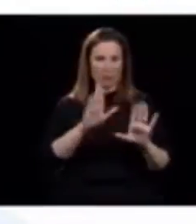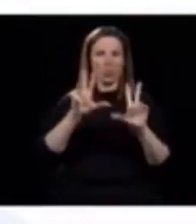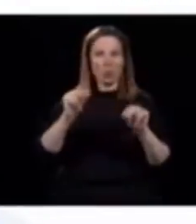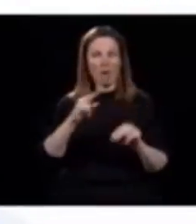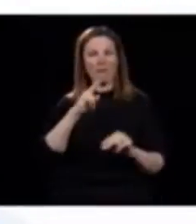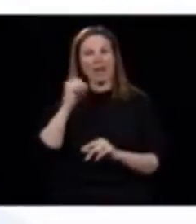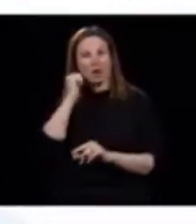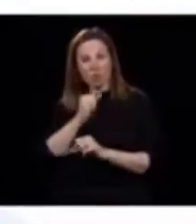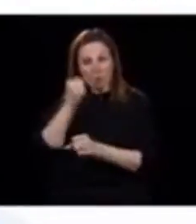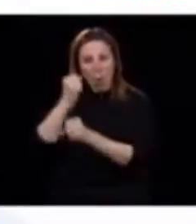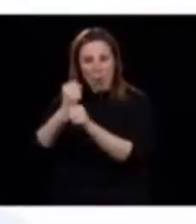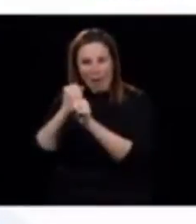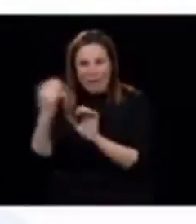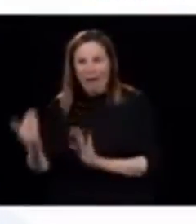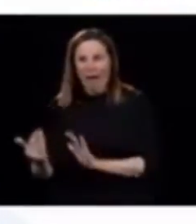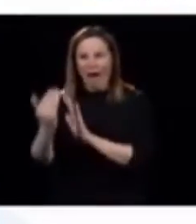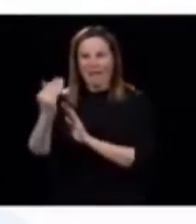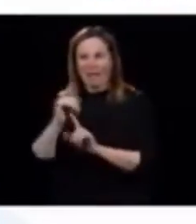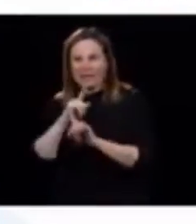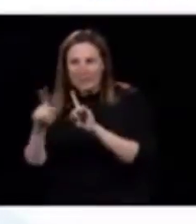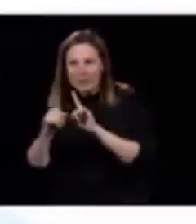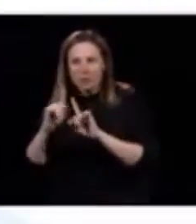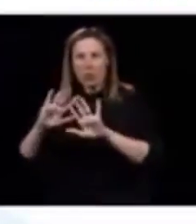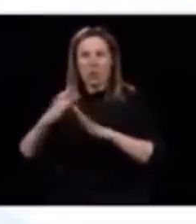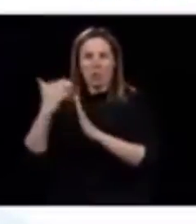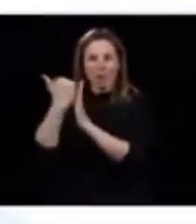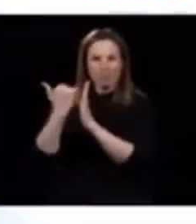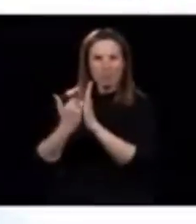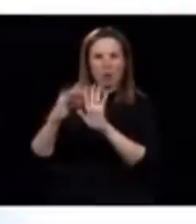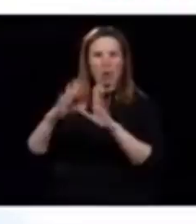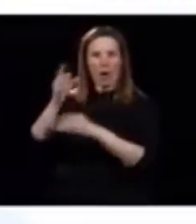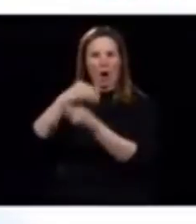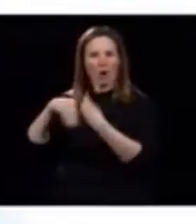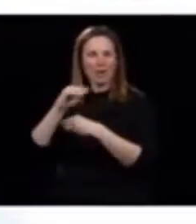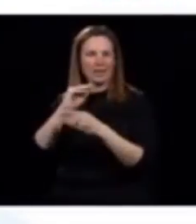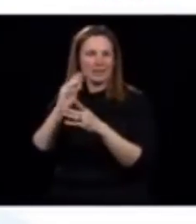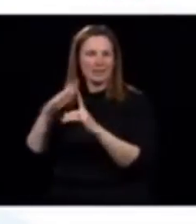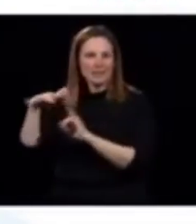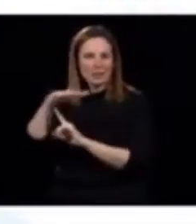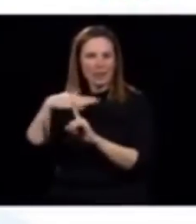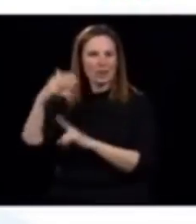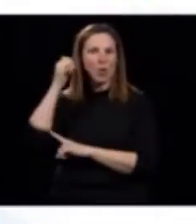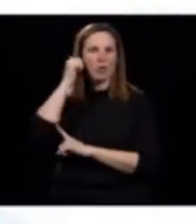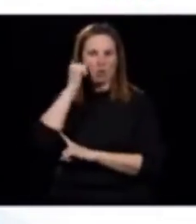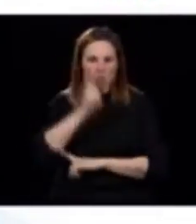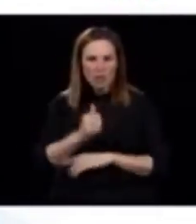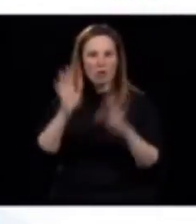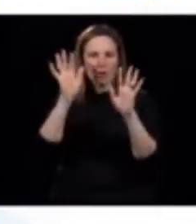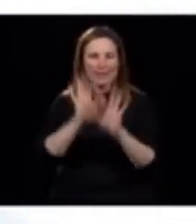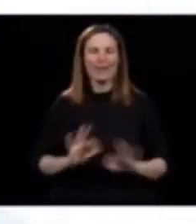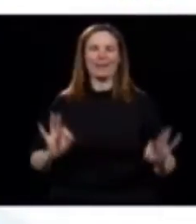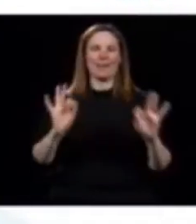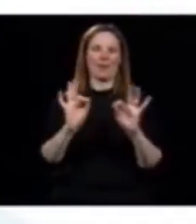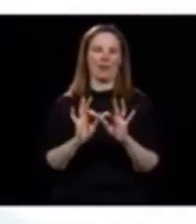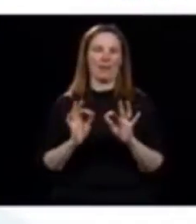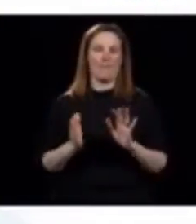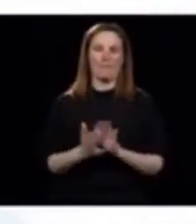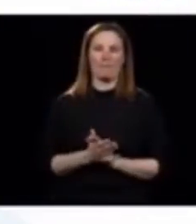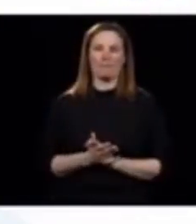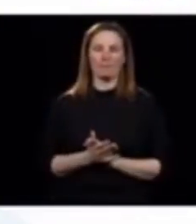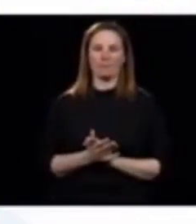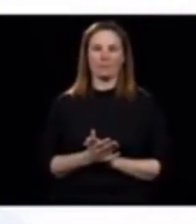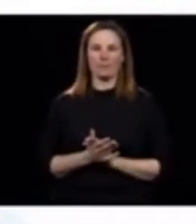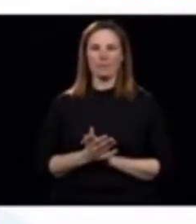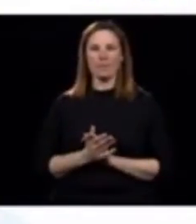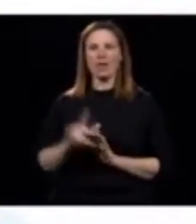jours, on allume des mesures en fonction du portrait et du diagnostic qu'on fait dans la population. Je veux vous donner un